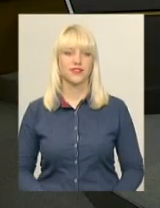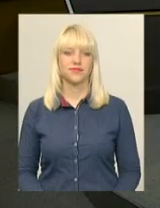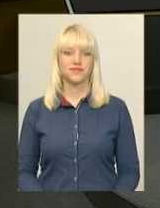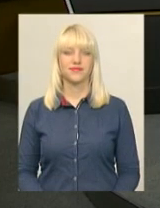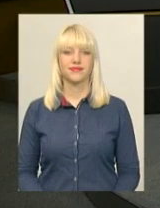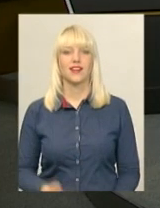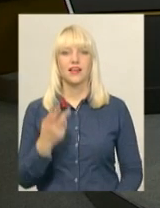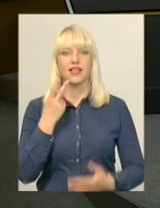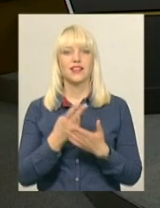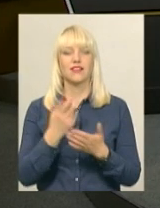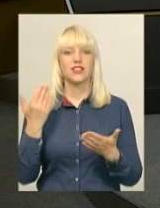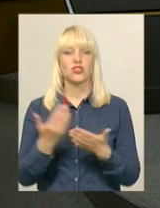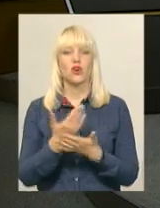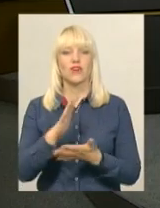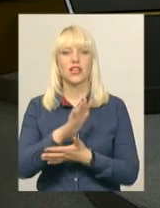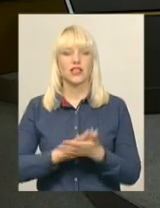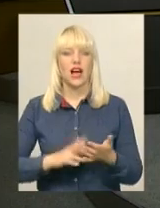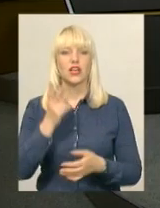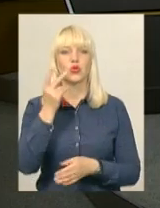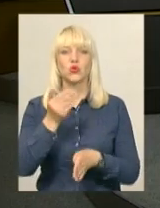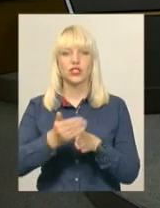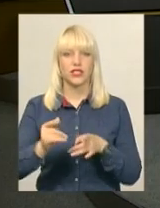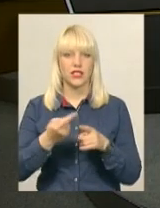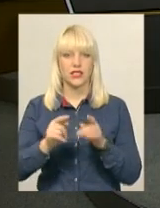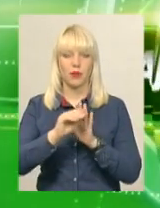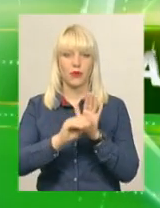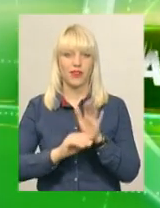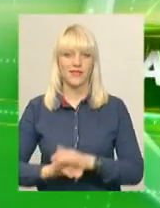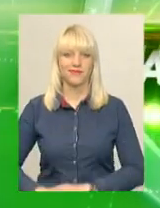Ви дивитеся новини. Далі анонс їх другої частини.